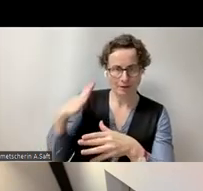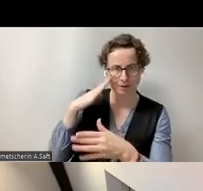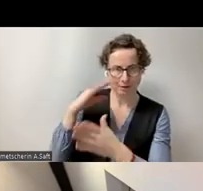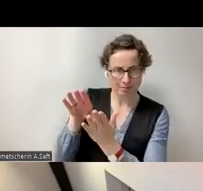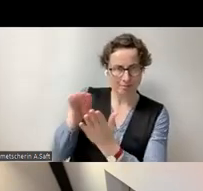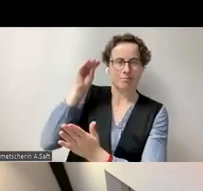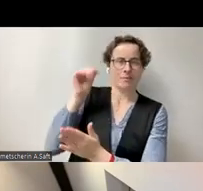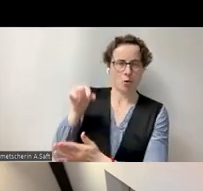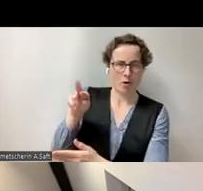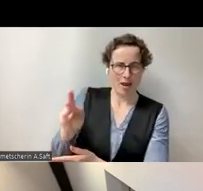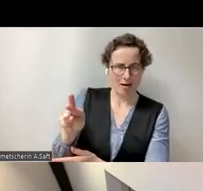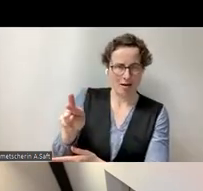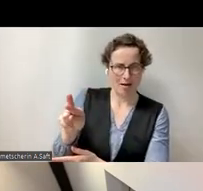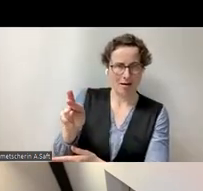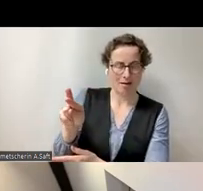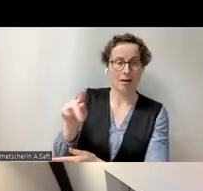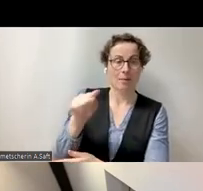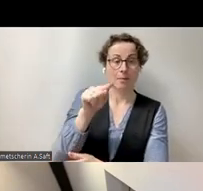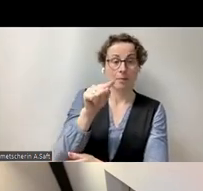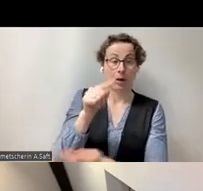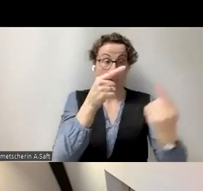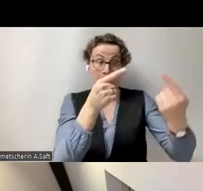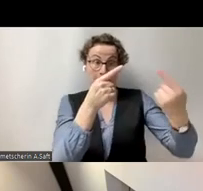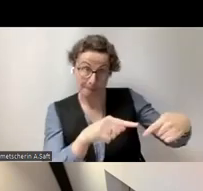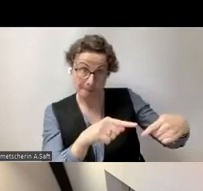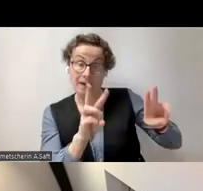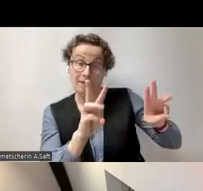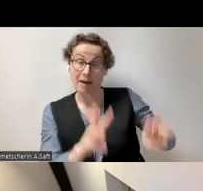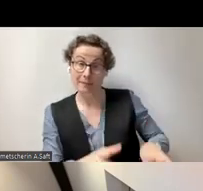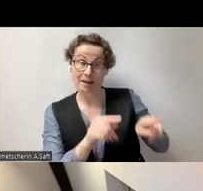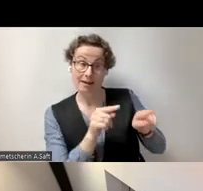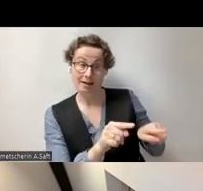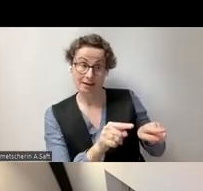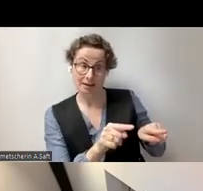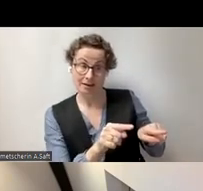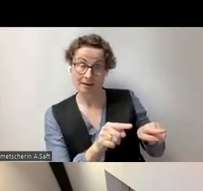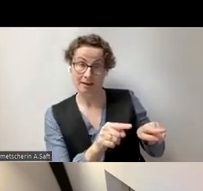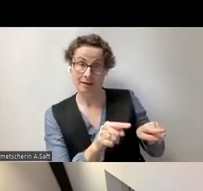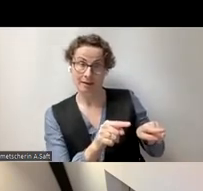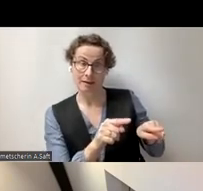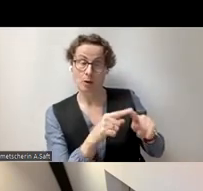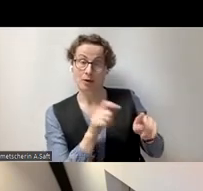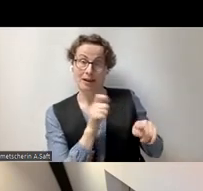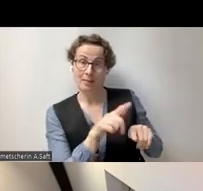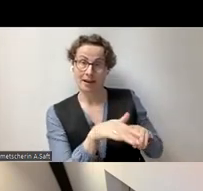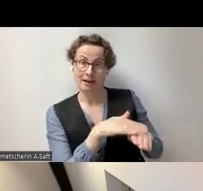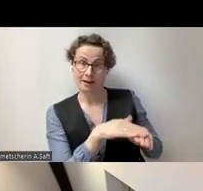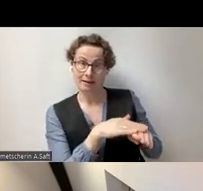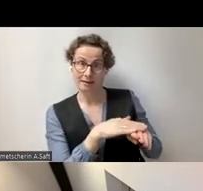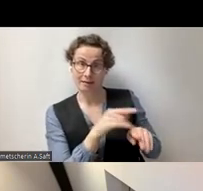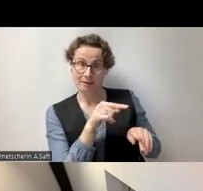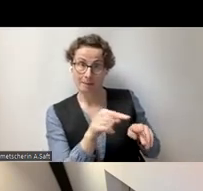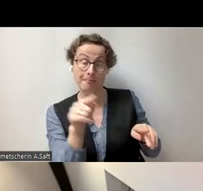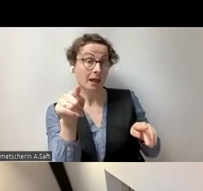Website AccessibleEU-Center.eu oder über diese E-Mail können Sie mit diesem